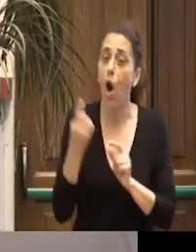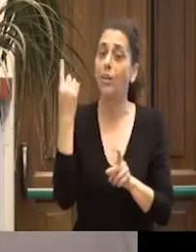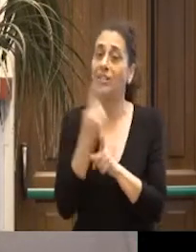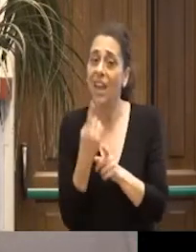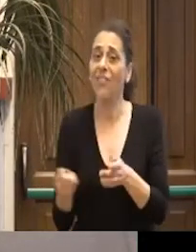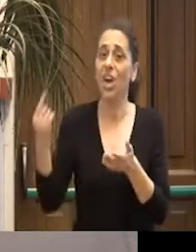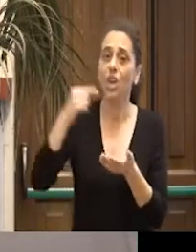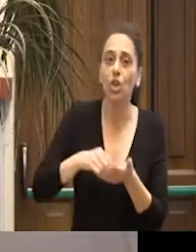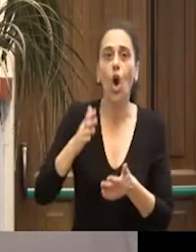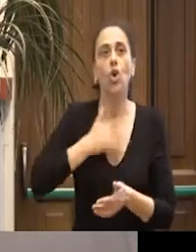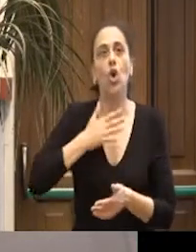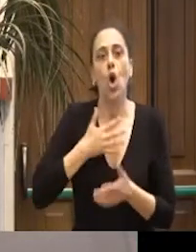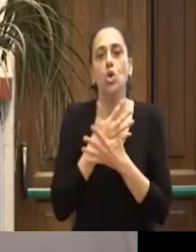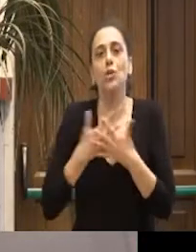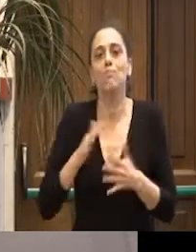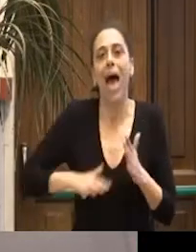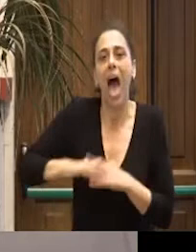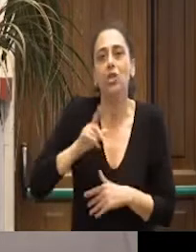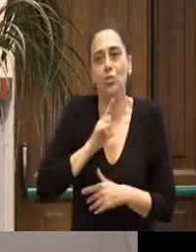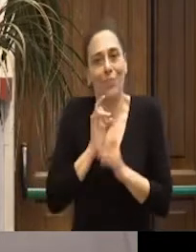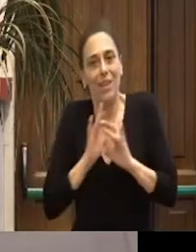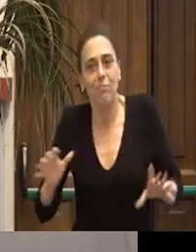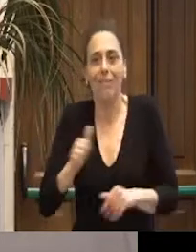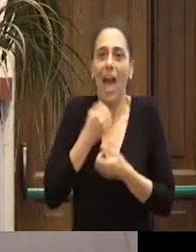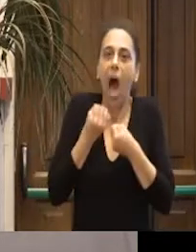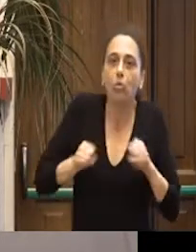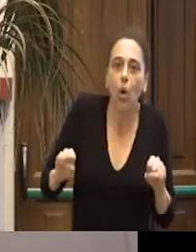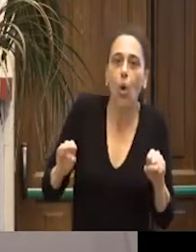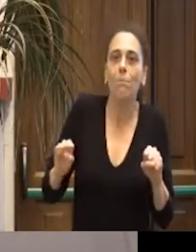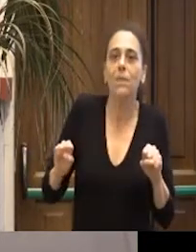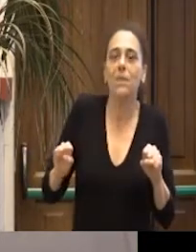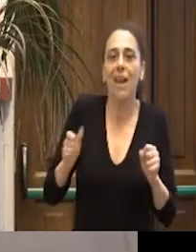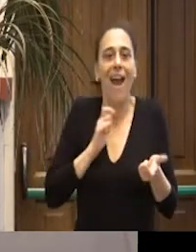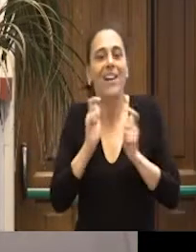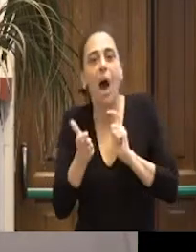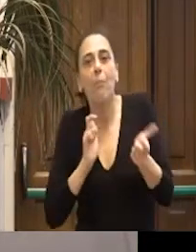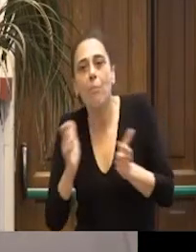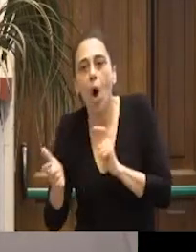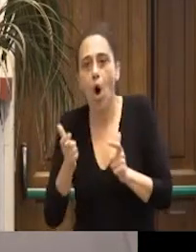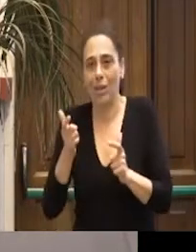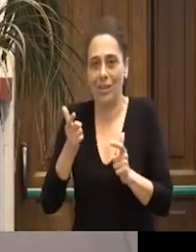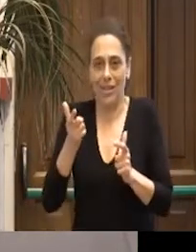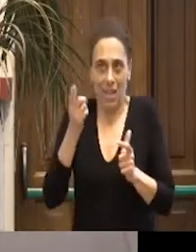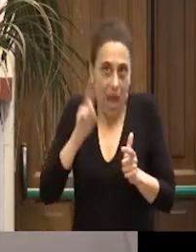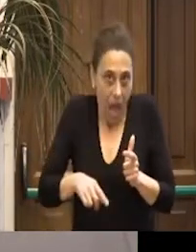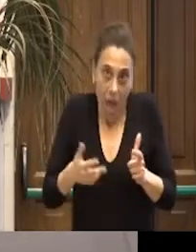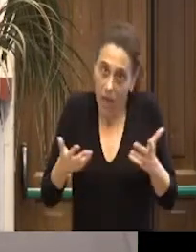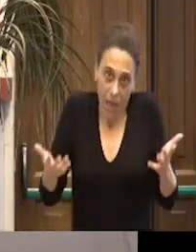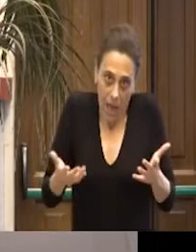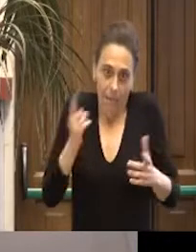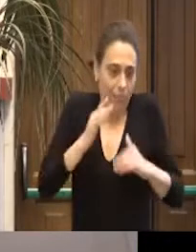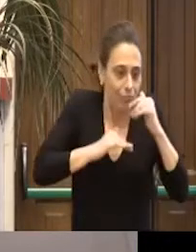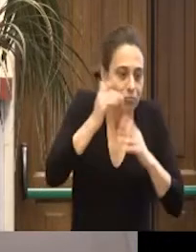del nostro appunto spazio di libertà, di autonomia e di rapporto diciamo anche con la ricostruzione morale,